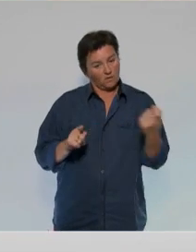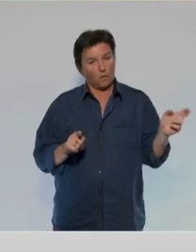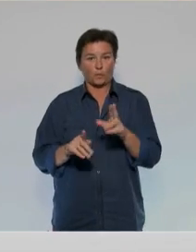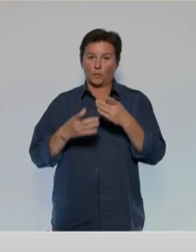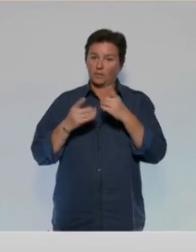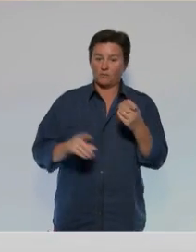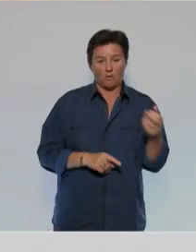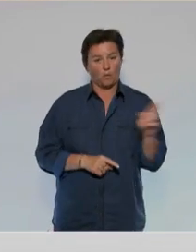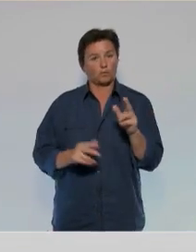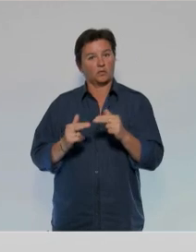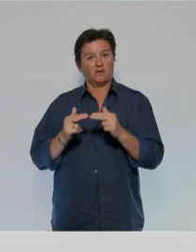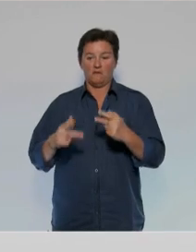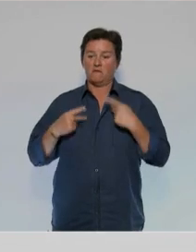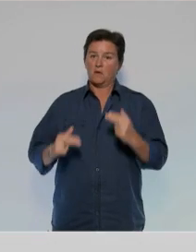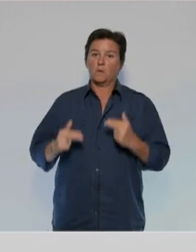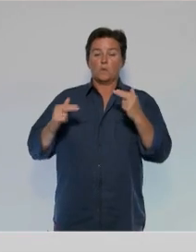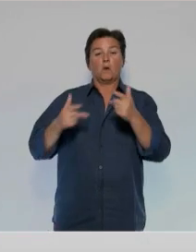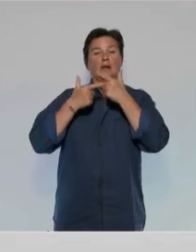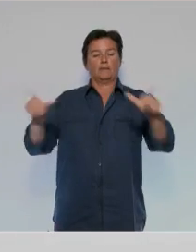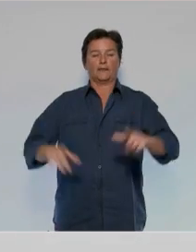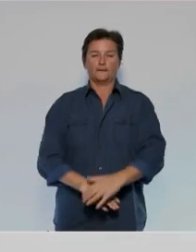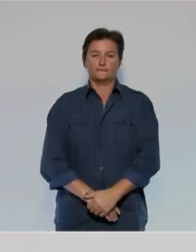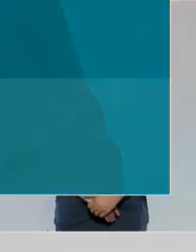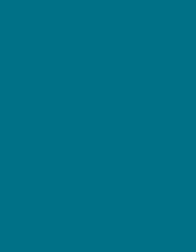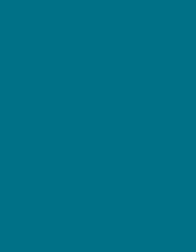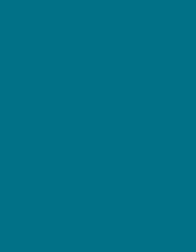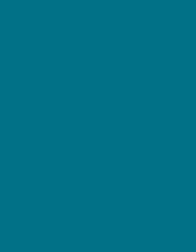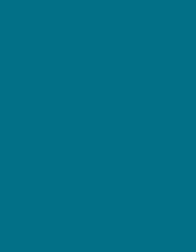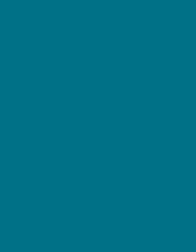rétablir notre démocratie, notre niveau de vie et notre liberté.